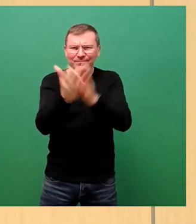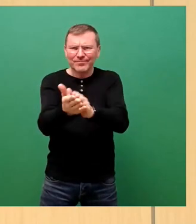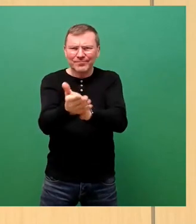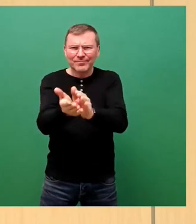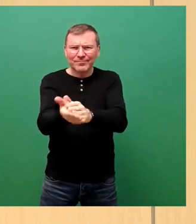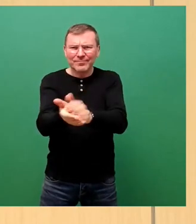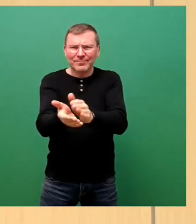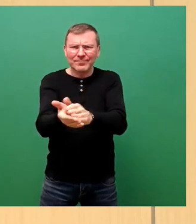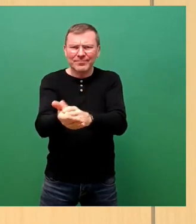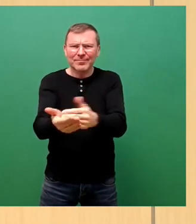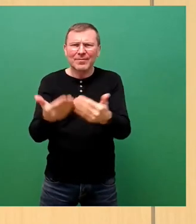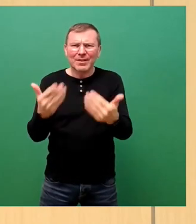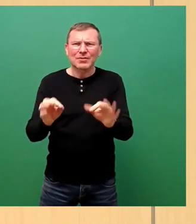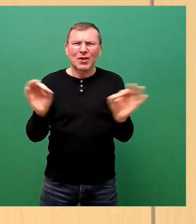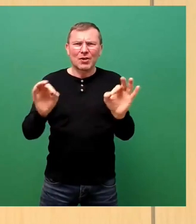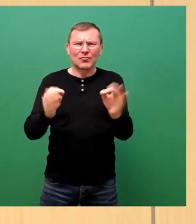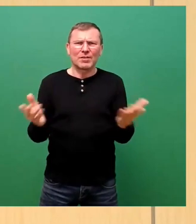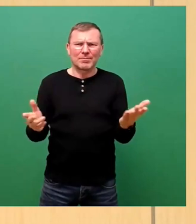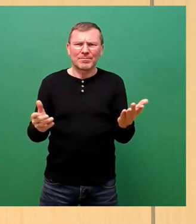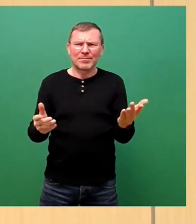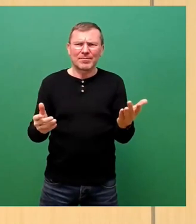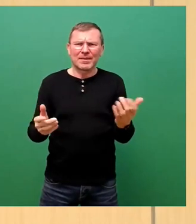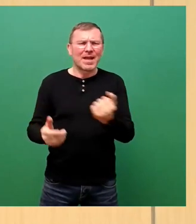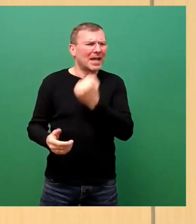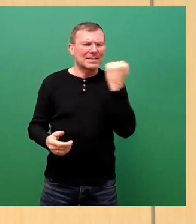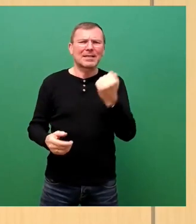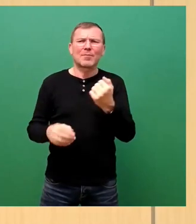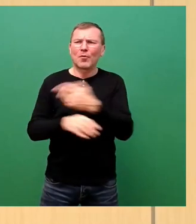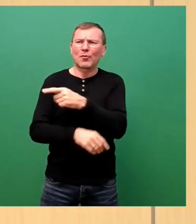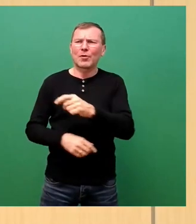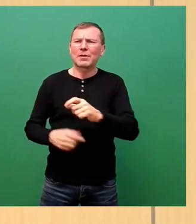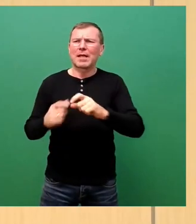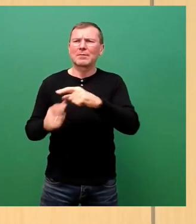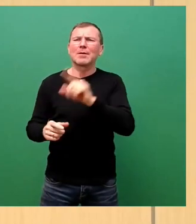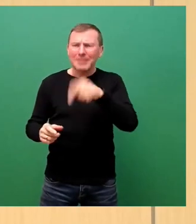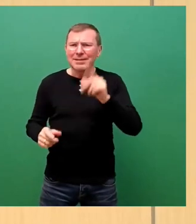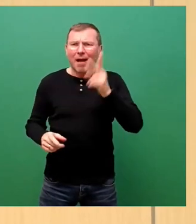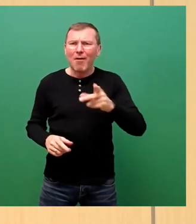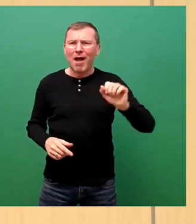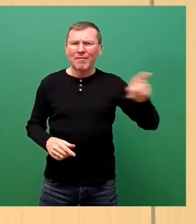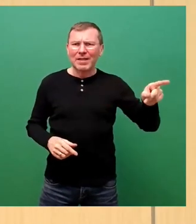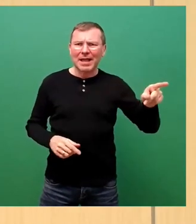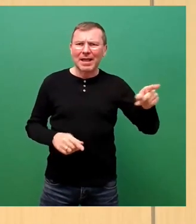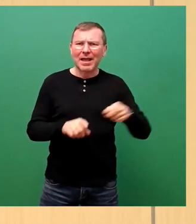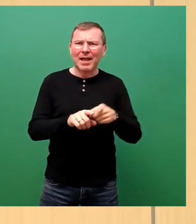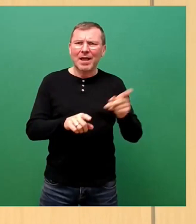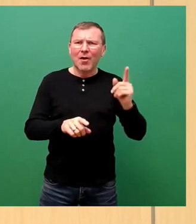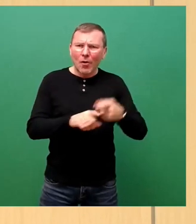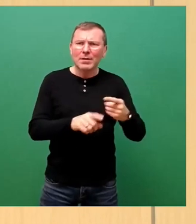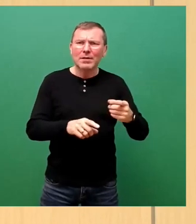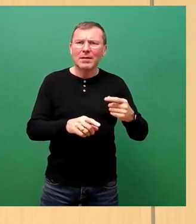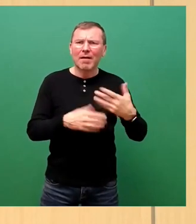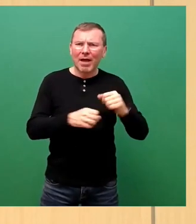krass grün- und SPD-mäßig, dass auch die AfD und die Freien Wähler zustimmen werden. So, richtig gut gemacht.